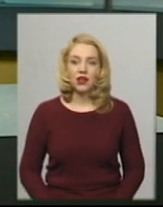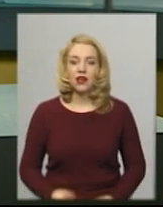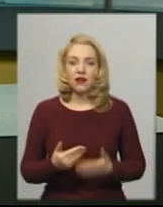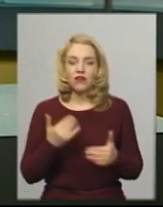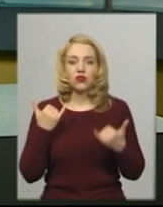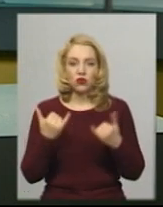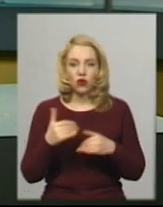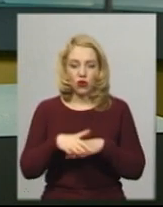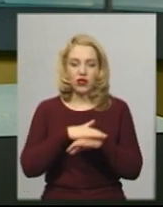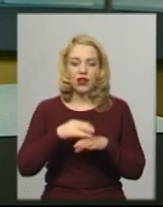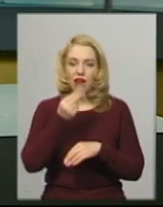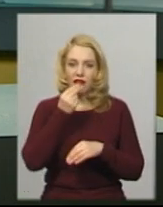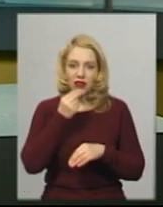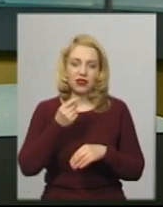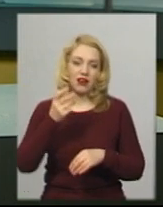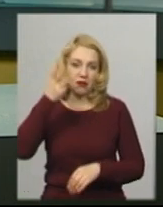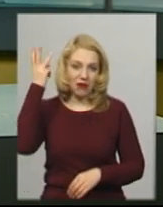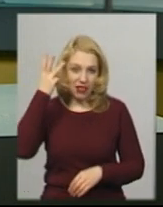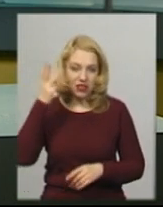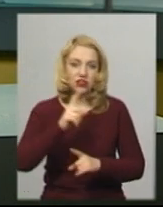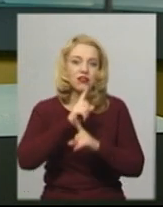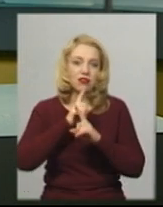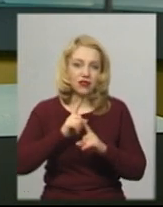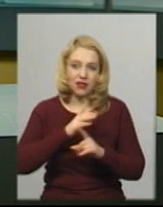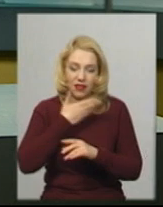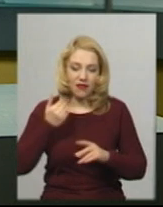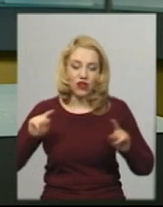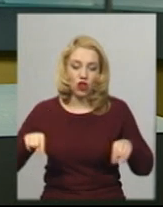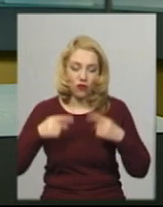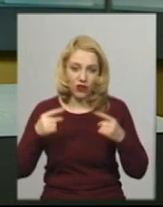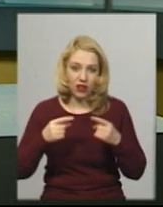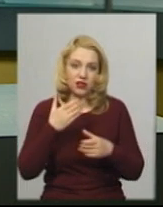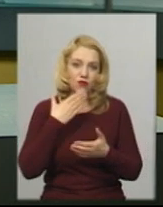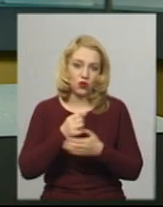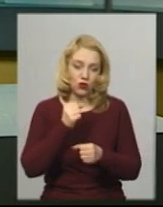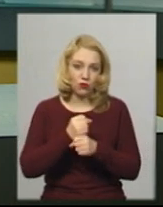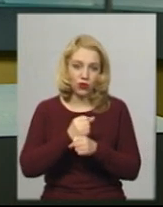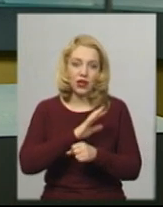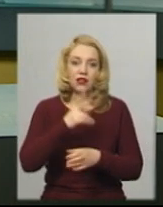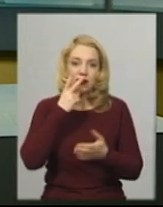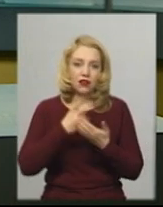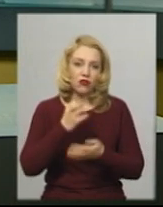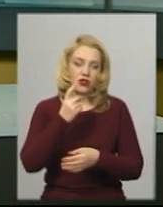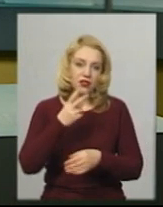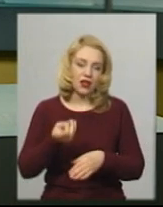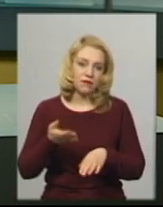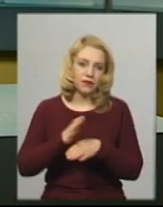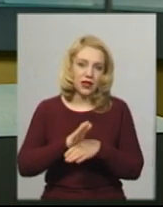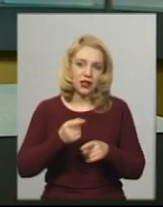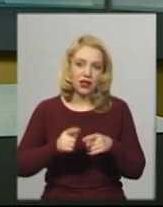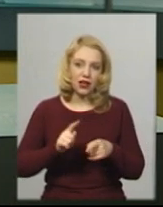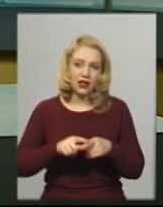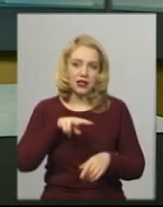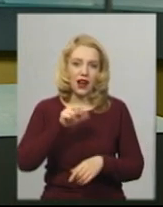Відсьогодні ринки Хмельниччини не відновили свою роботу, не дивлячись на оприлюднення постанови головного санітарного лікаря України